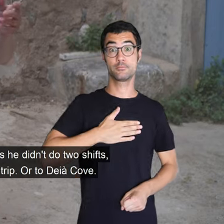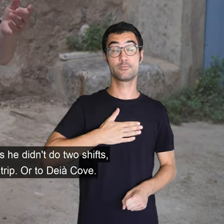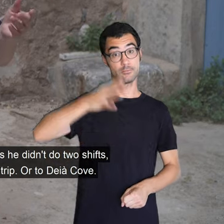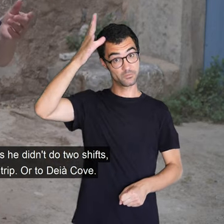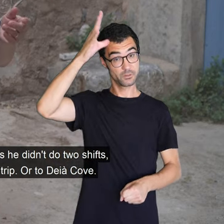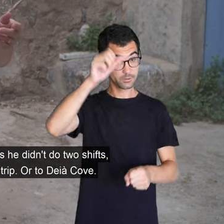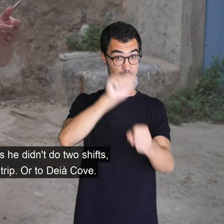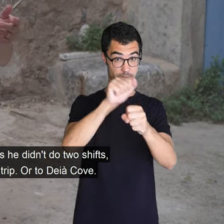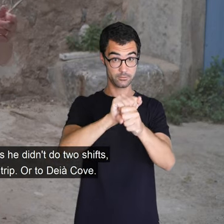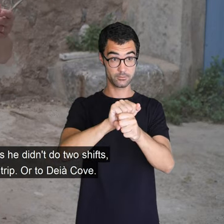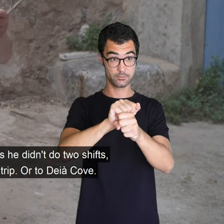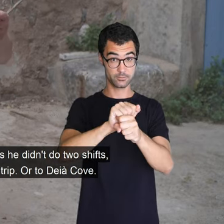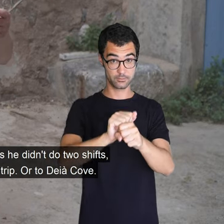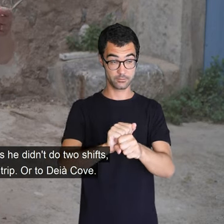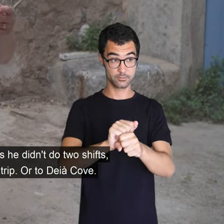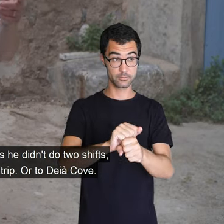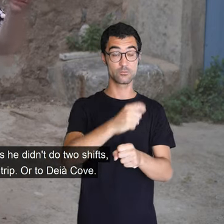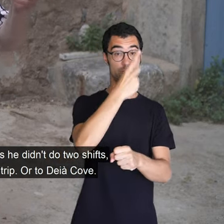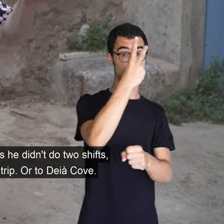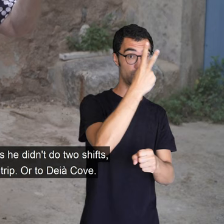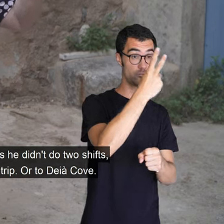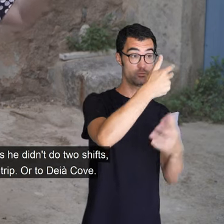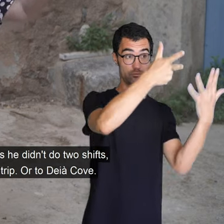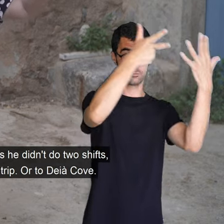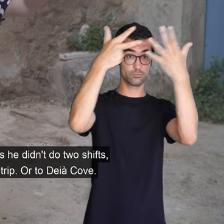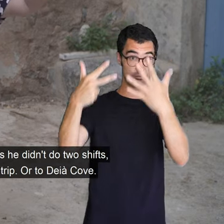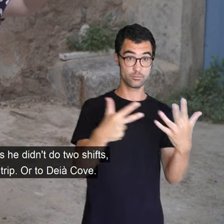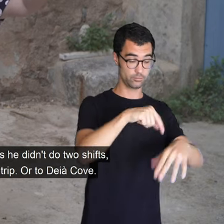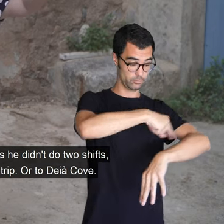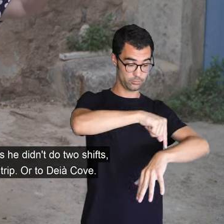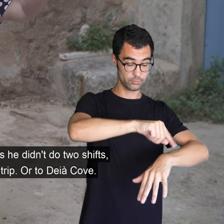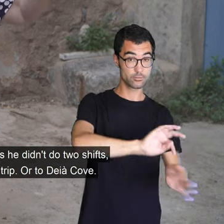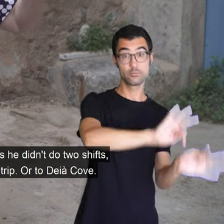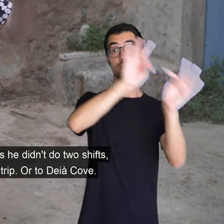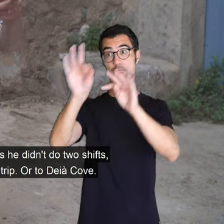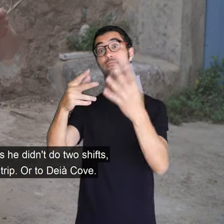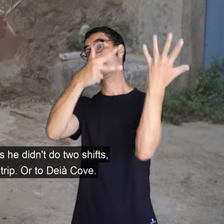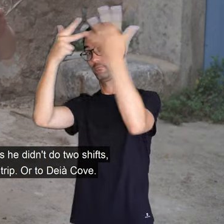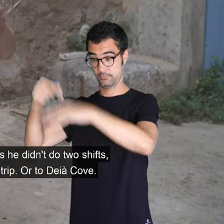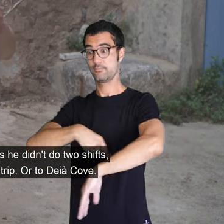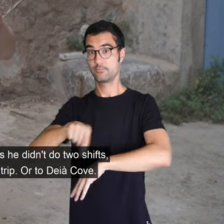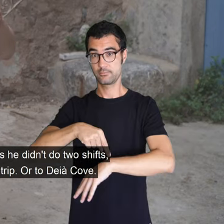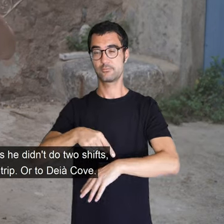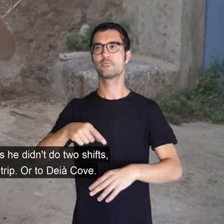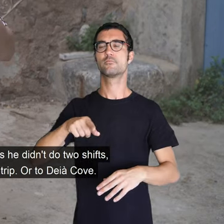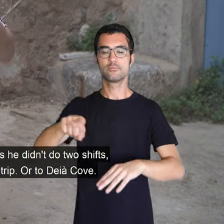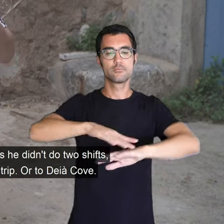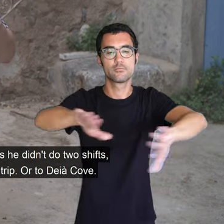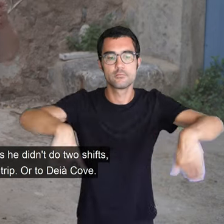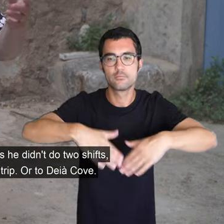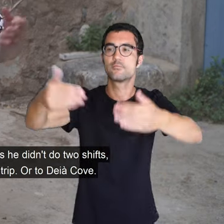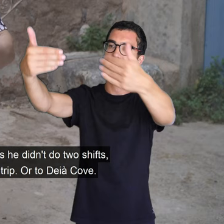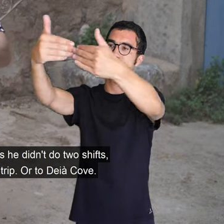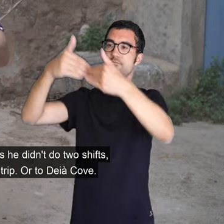els dies que no feia dos jornals, doncs, venia amb el Gabrielín, allà a sa plàgia, no? I agafava sis o set